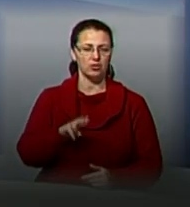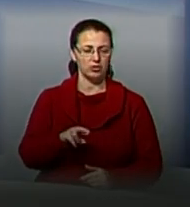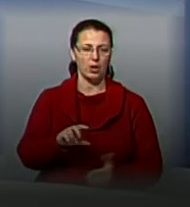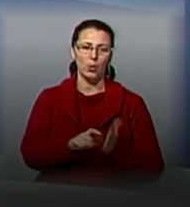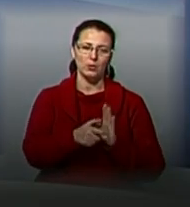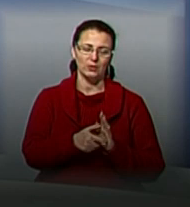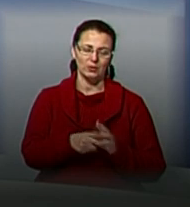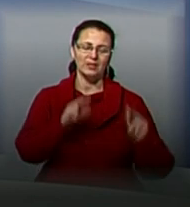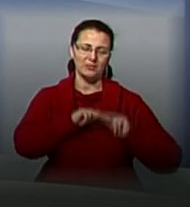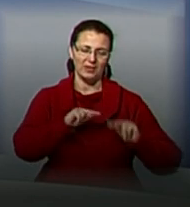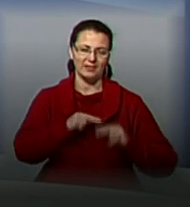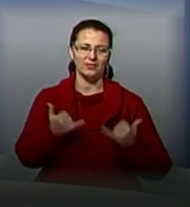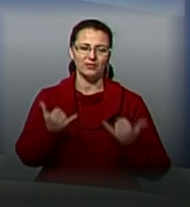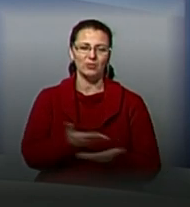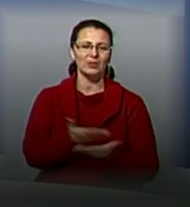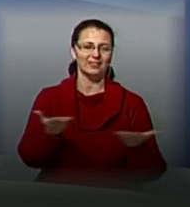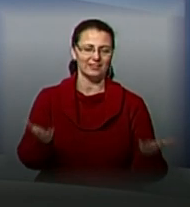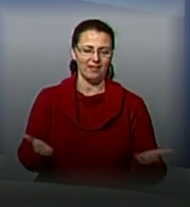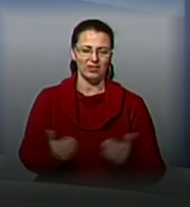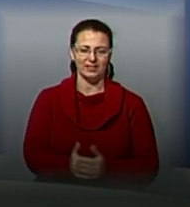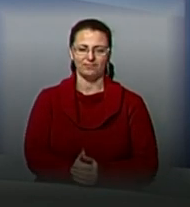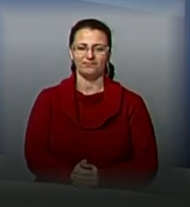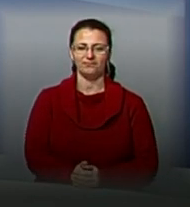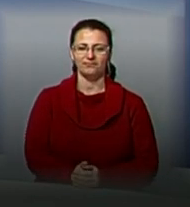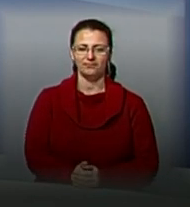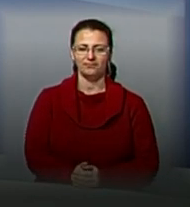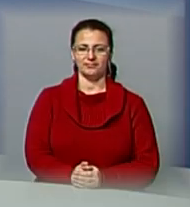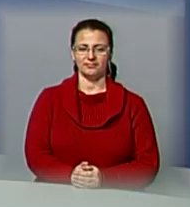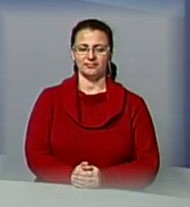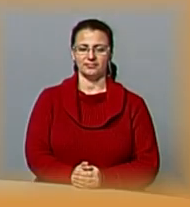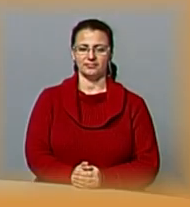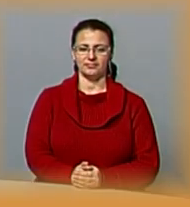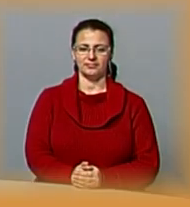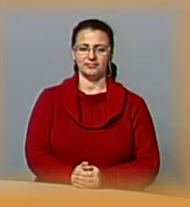У студії для вас працює Марта Янко, Сурдопереклад, Олена Чернишова.